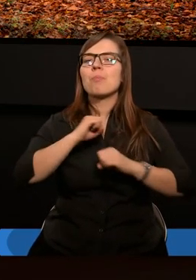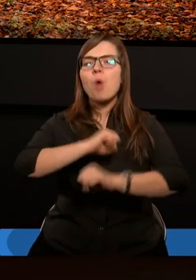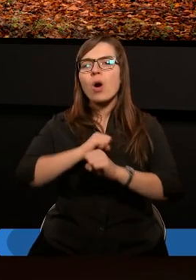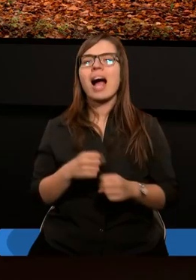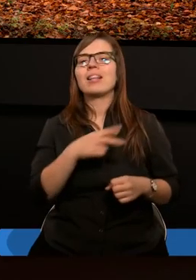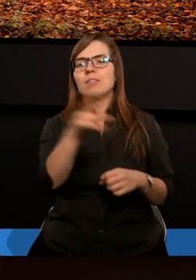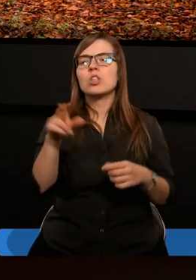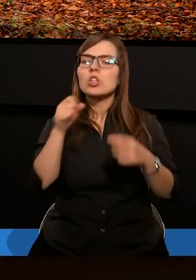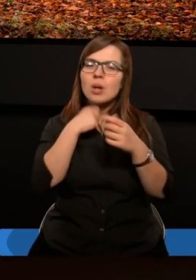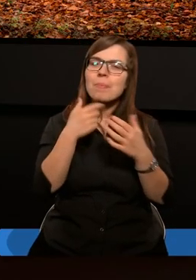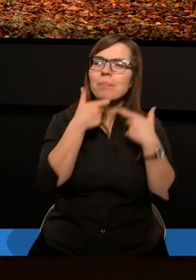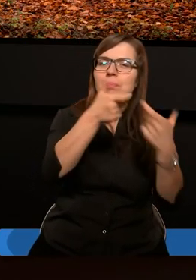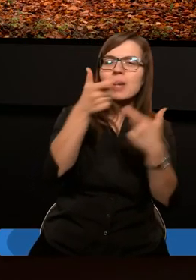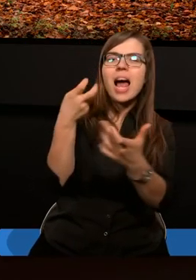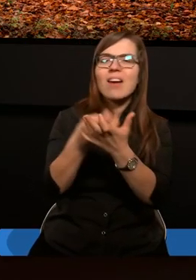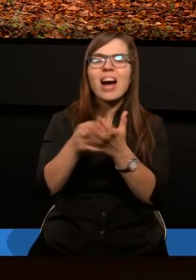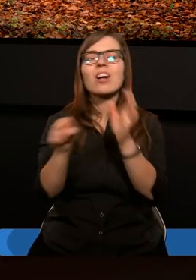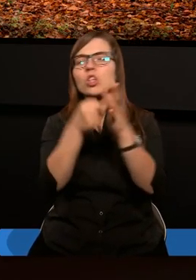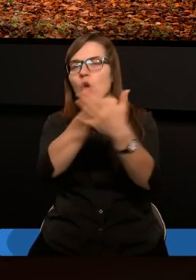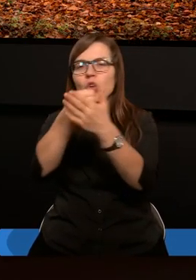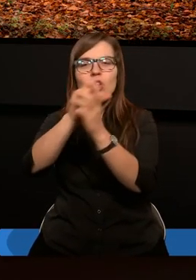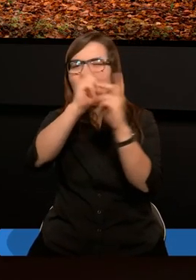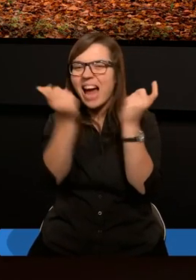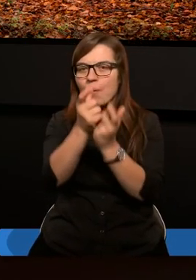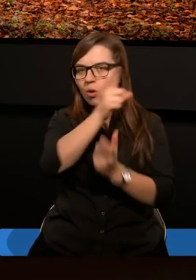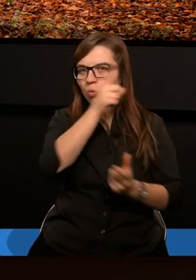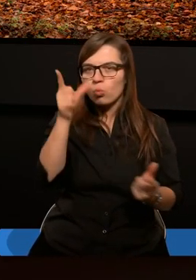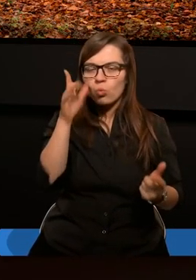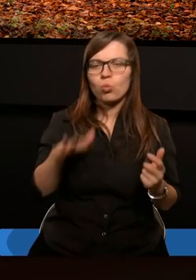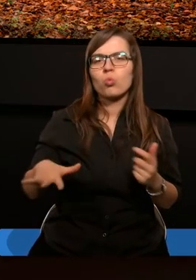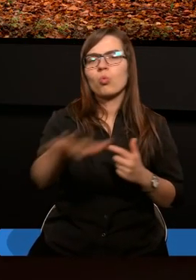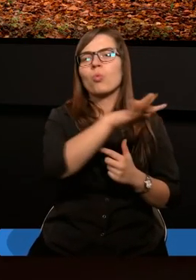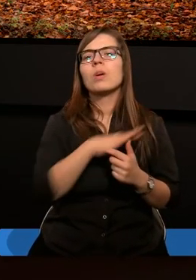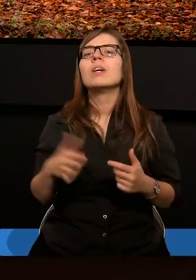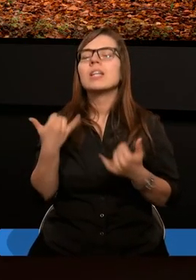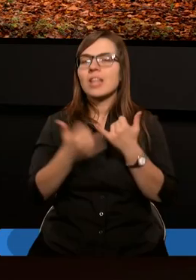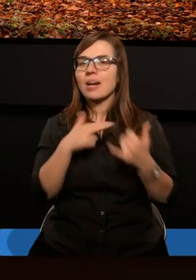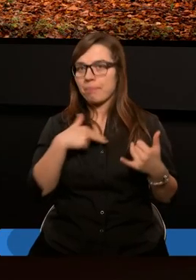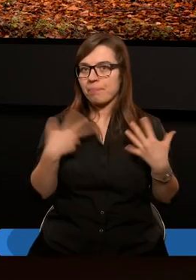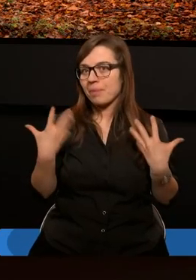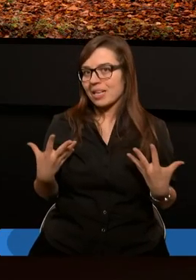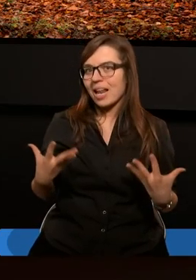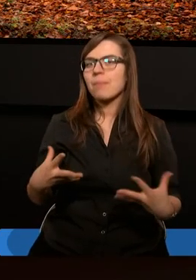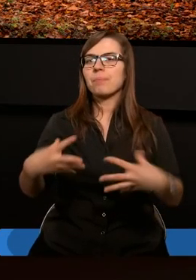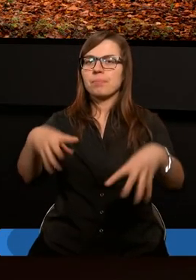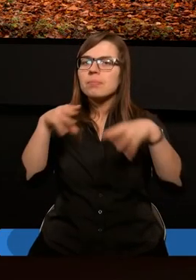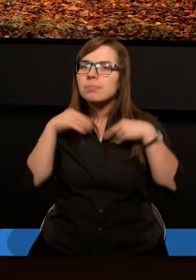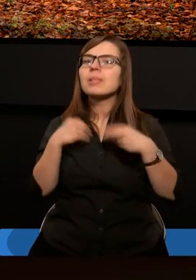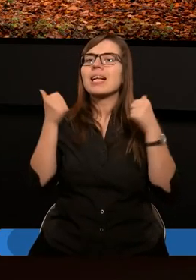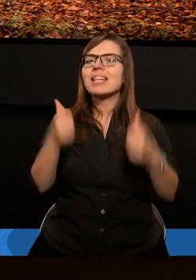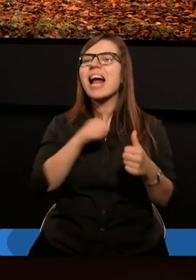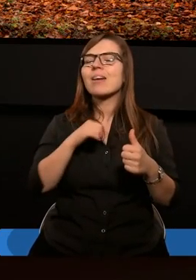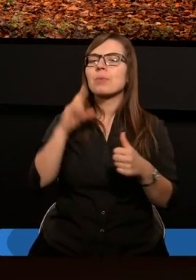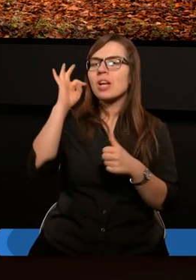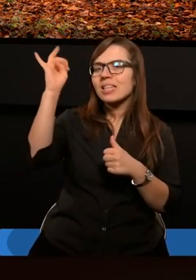pogan, do których ma dotrzeć Ewangelia o Jezusie Chrystusie. Ale jeśli ją przyjmiemy, staniemy się jako